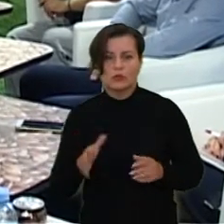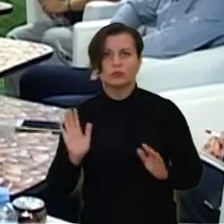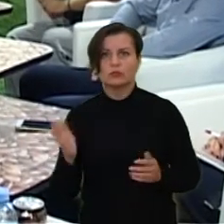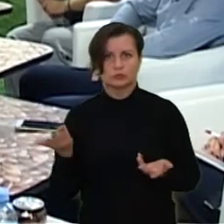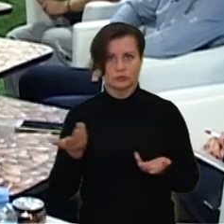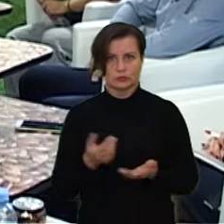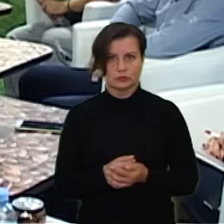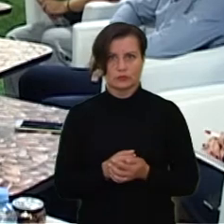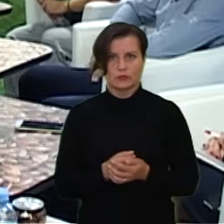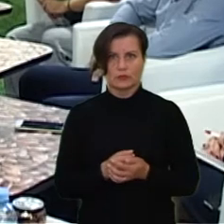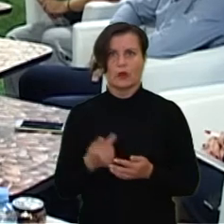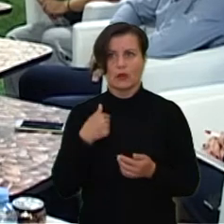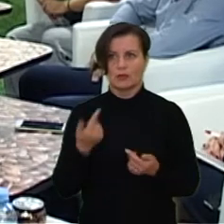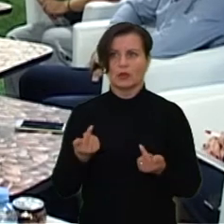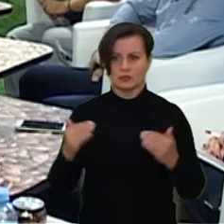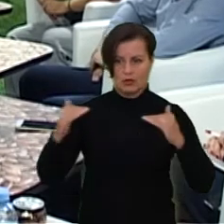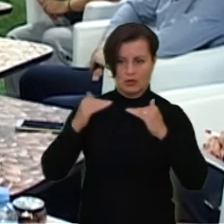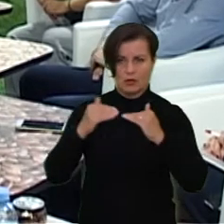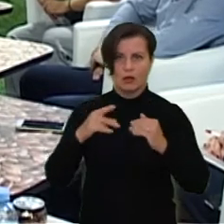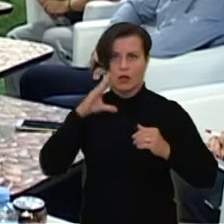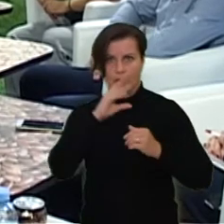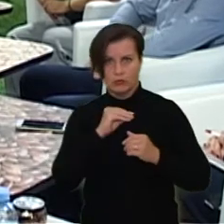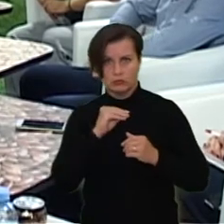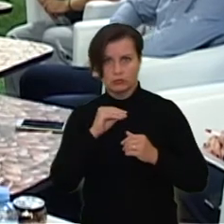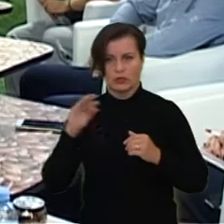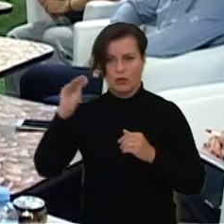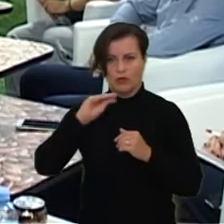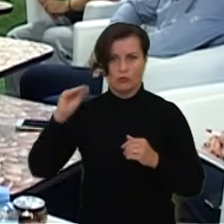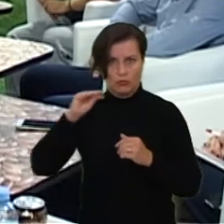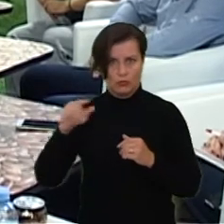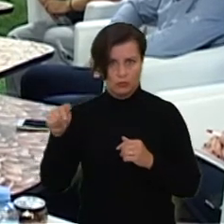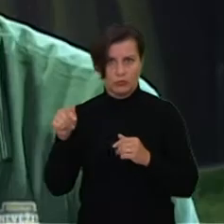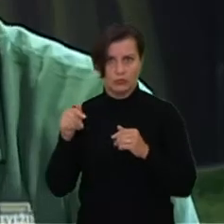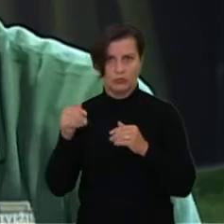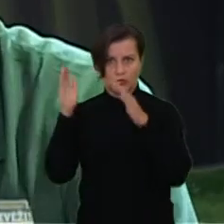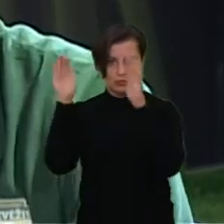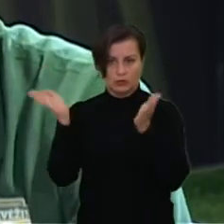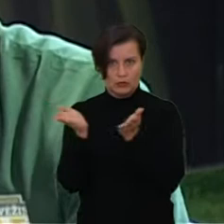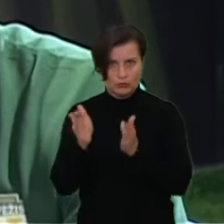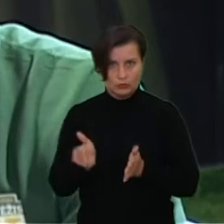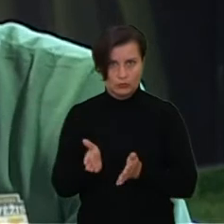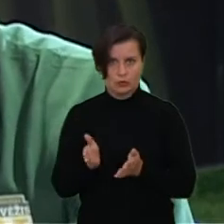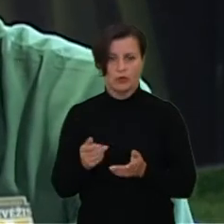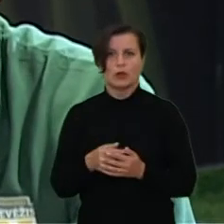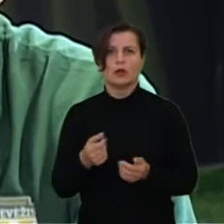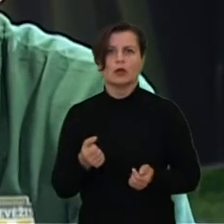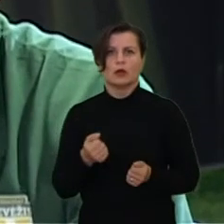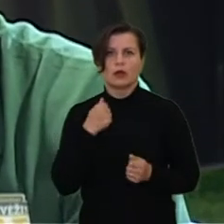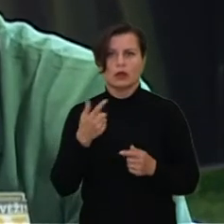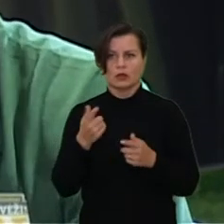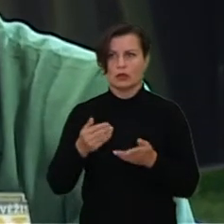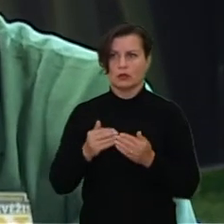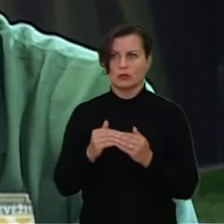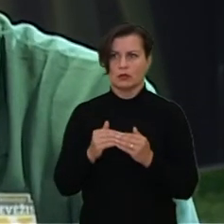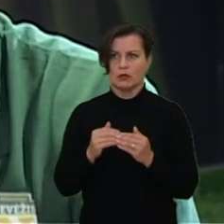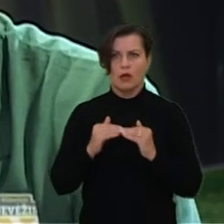atitinkamės tą lygį, tos Europos taurės, aukailo, kad pakovodėl aukštesnių vietų. Komanda